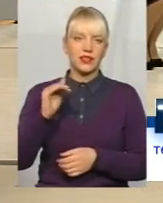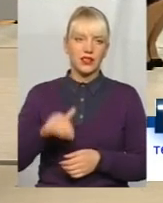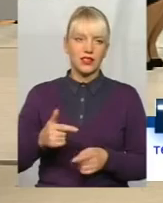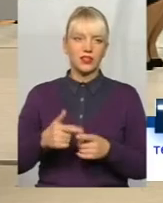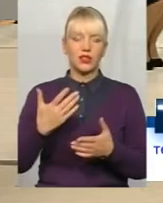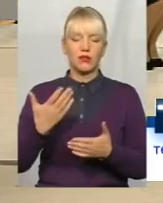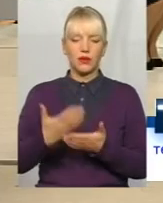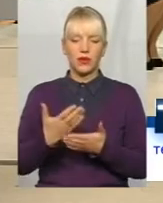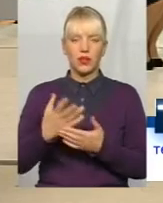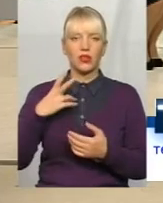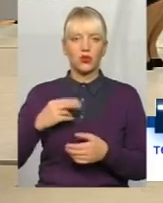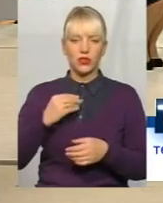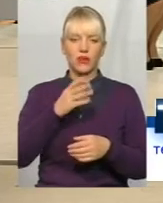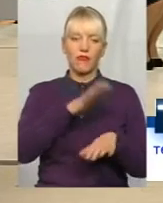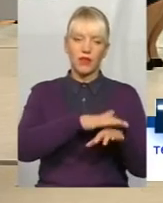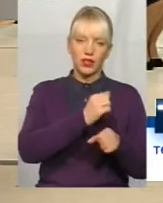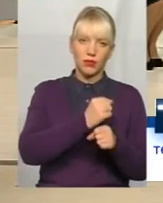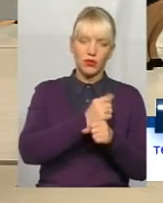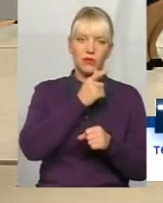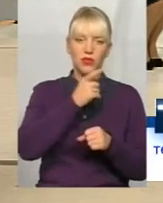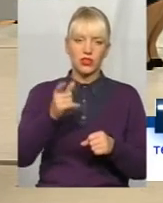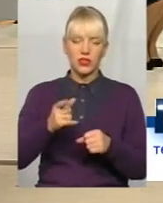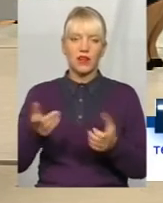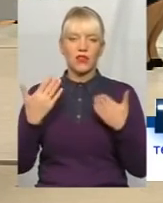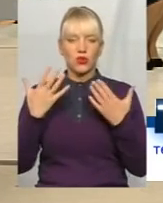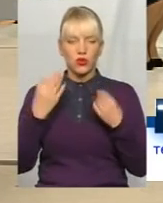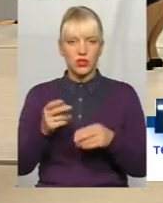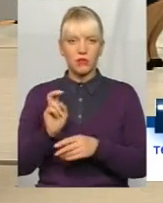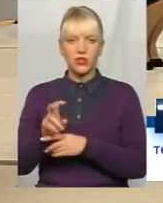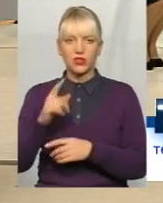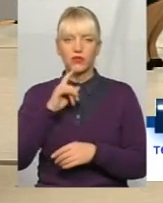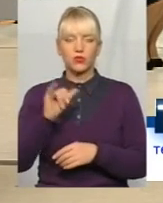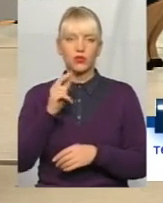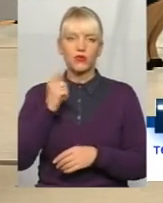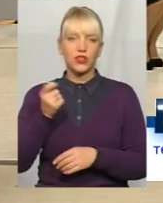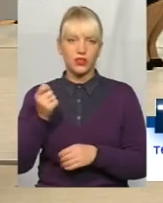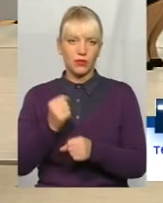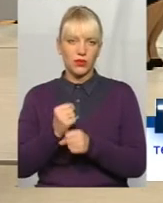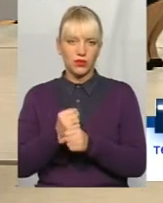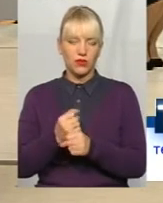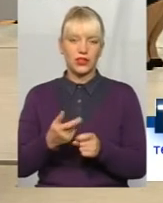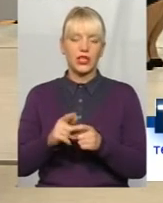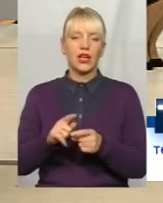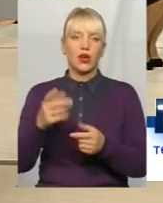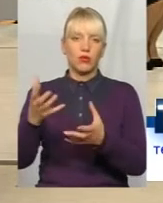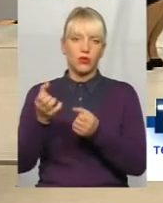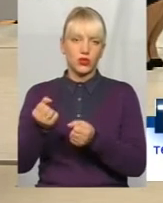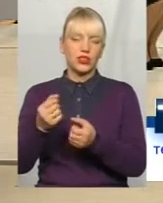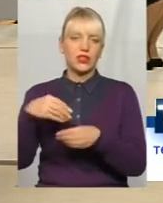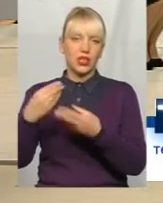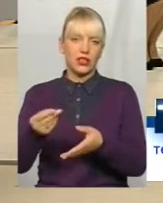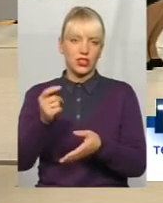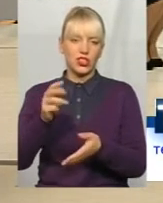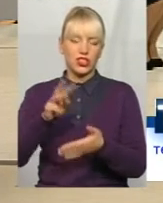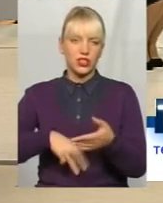вихідного дня прийшла мамі допомогти, отримали штраф, бо не зареєстрована, нібито, підприємницька діяльність. Таким чином, більше 40